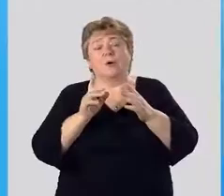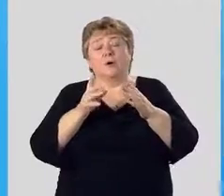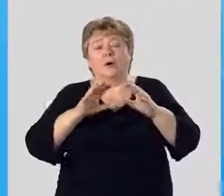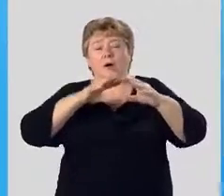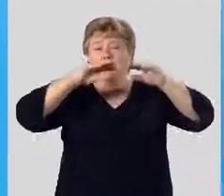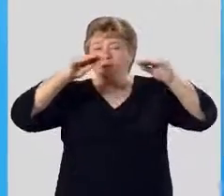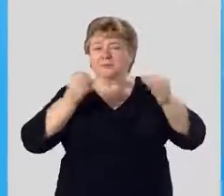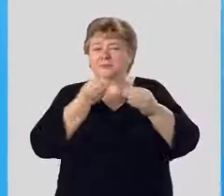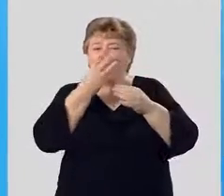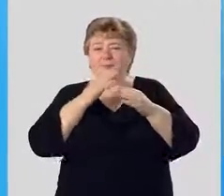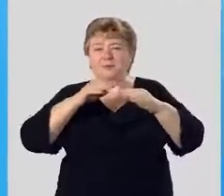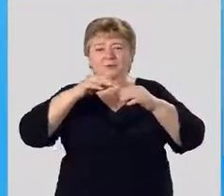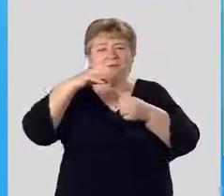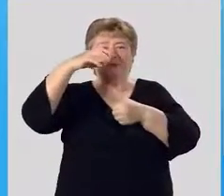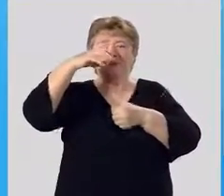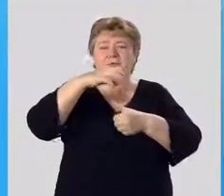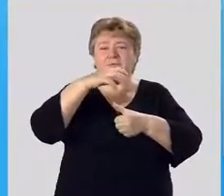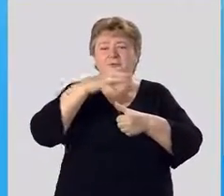они образуют цветочный зонтик.